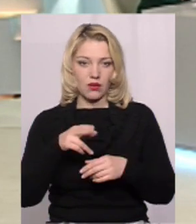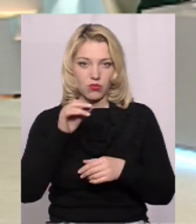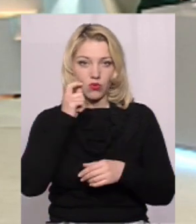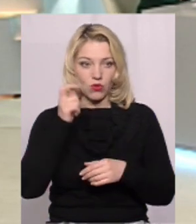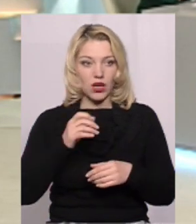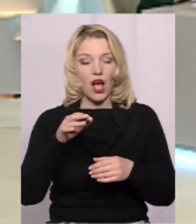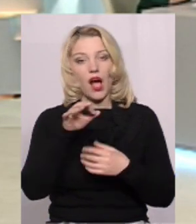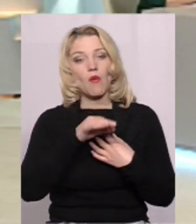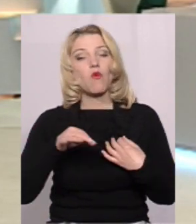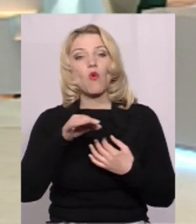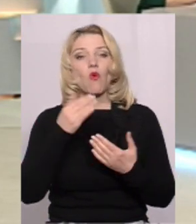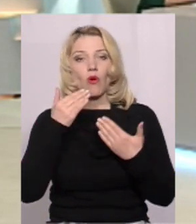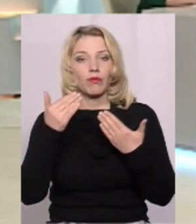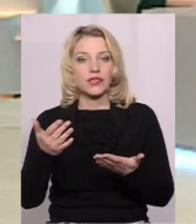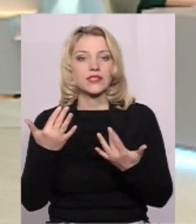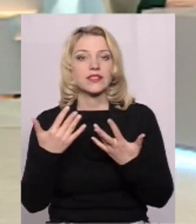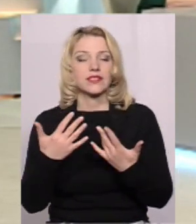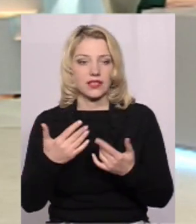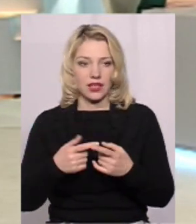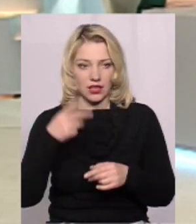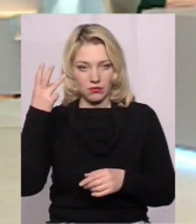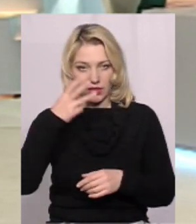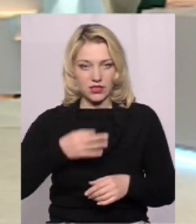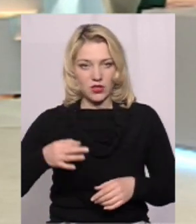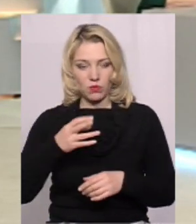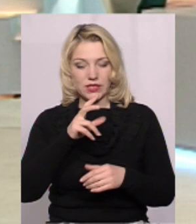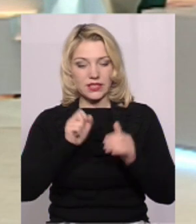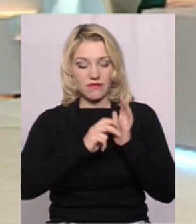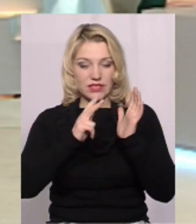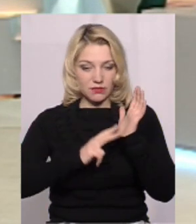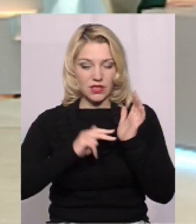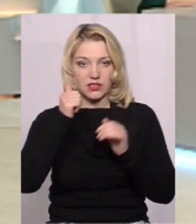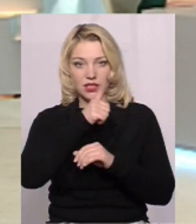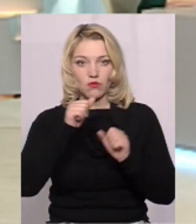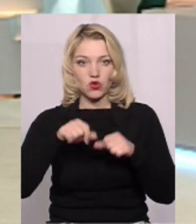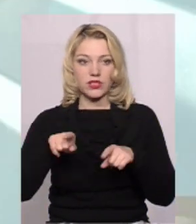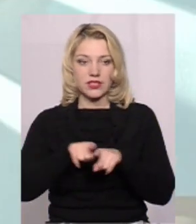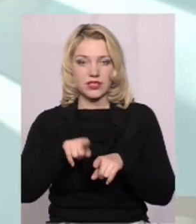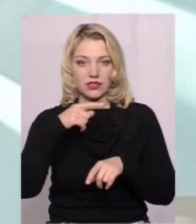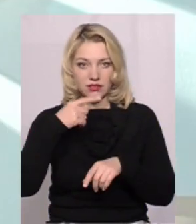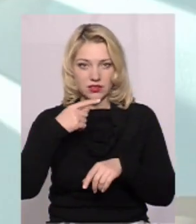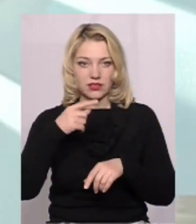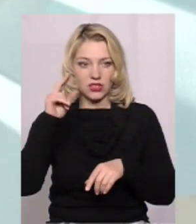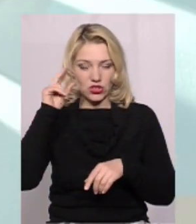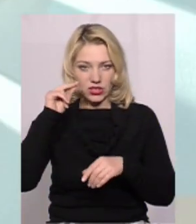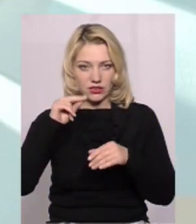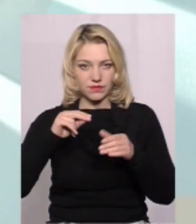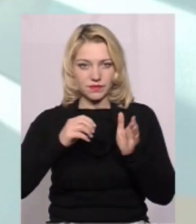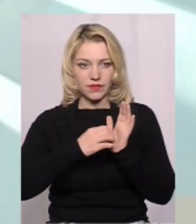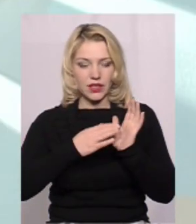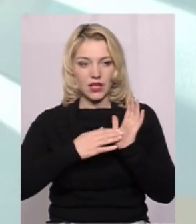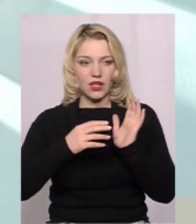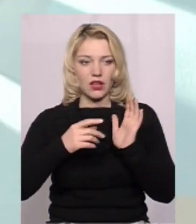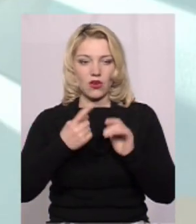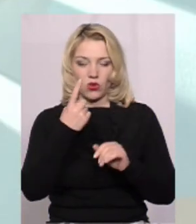будь ласка, по області, щоб ми розуміли. Ну, в Хмельницькій області, я за 2018 рік вам можу сказати такі цифри, що в Хмельницькій області в 2018 році